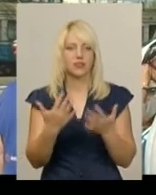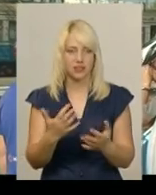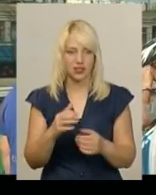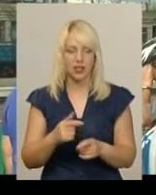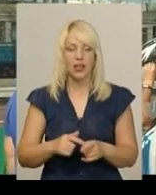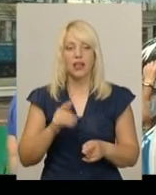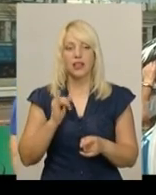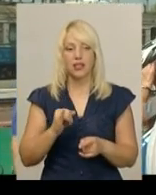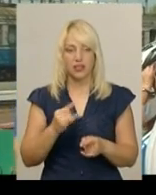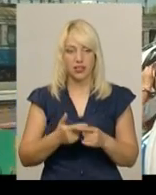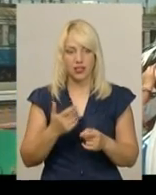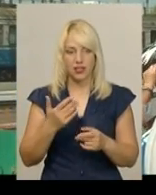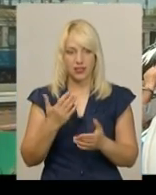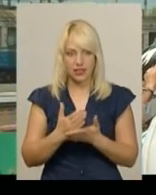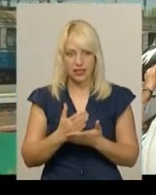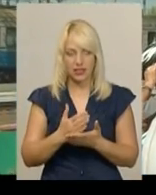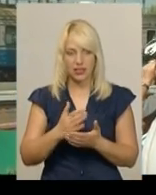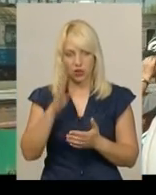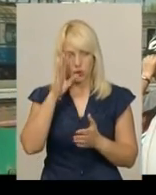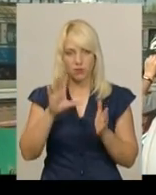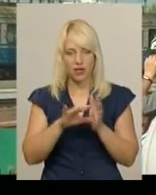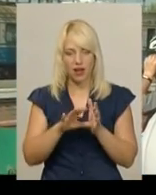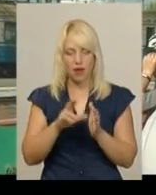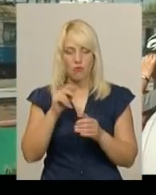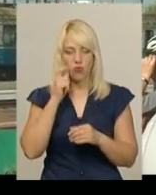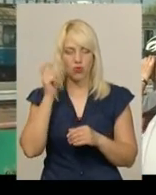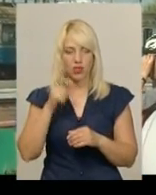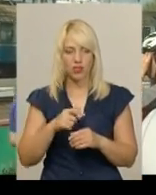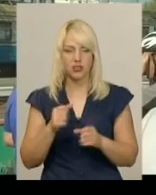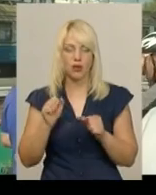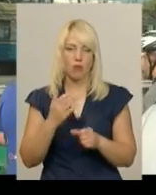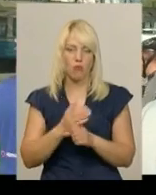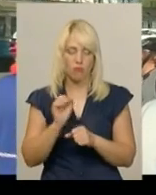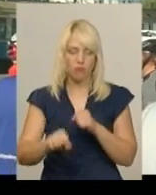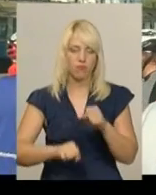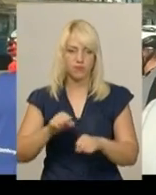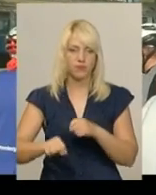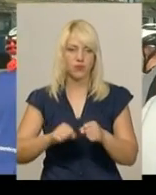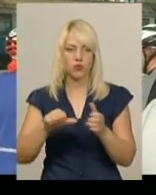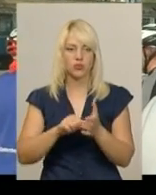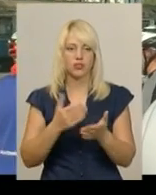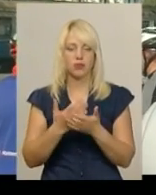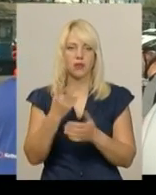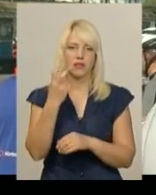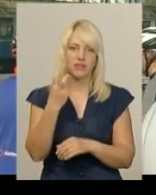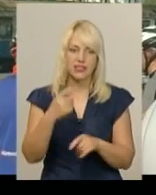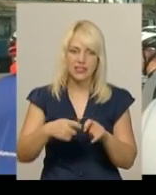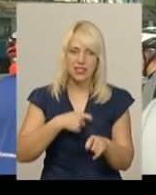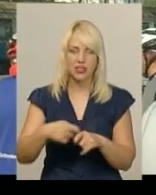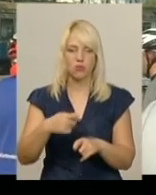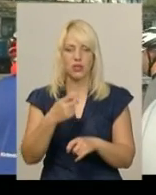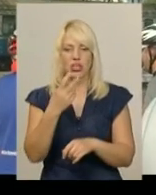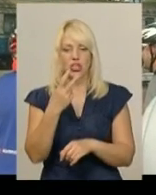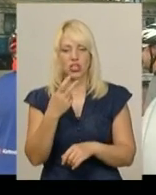бревети, є такі організовані по Україні. Коли за лімітований час, потрібно проїхати певну кількість кілометрів, наприклад, є там 200, 400, 600,